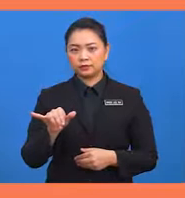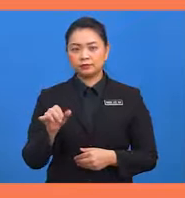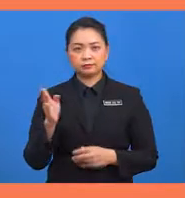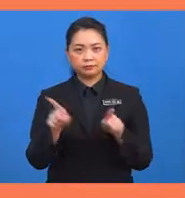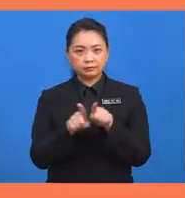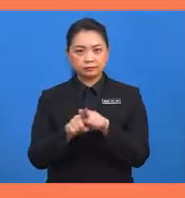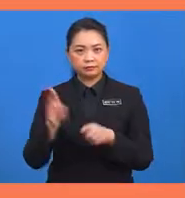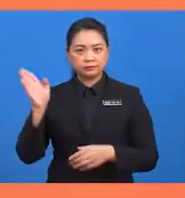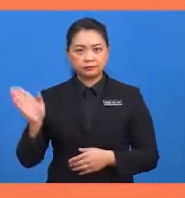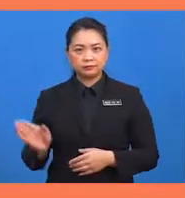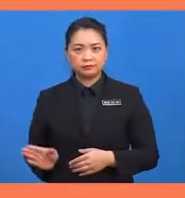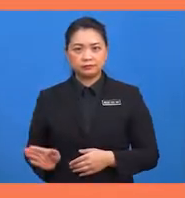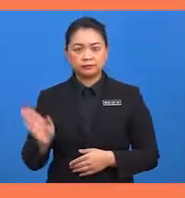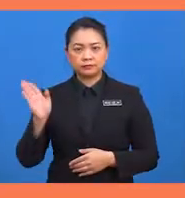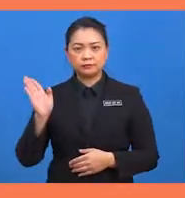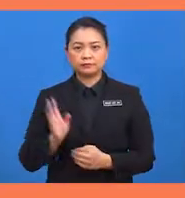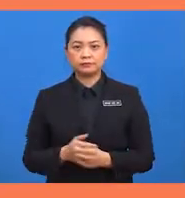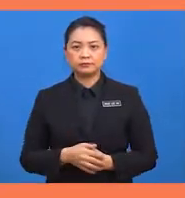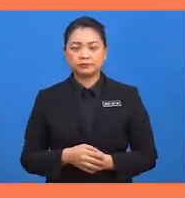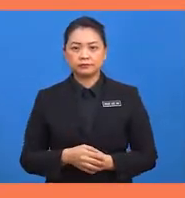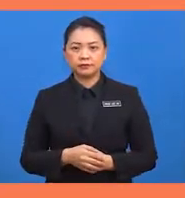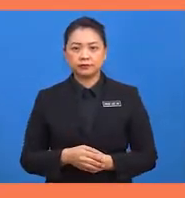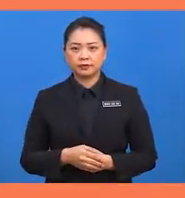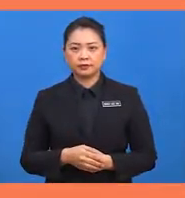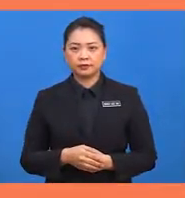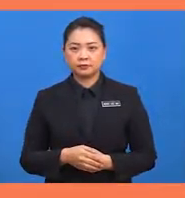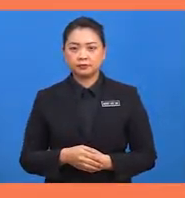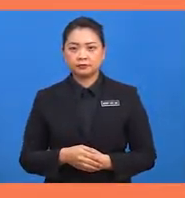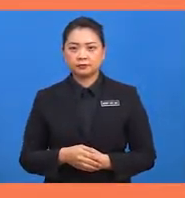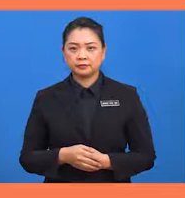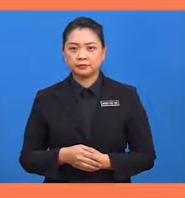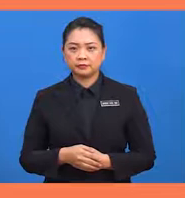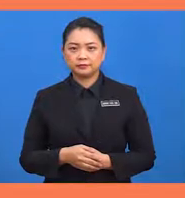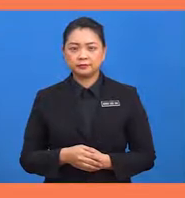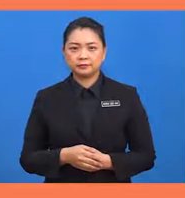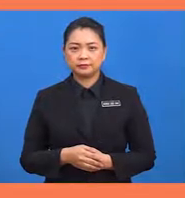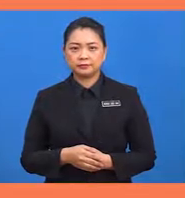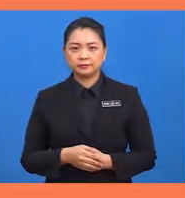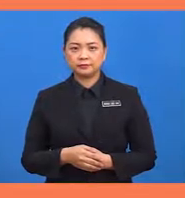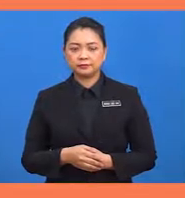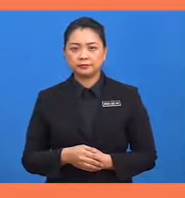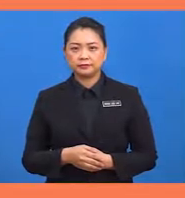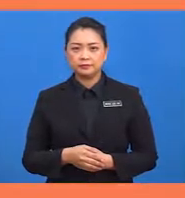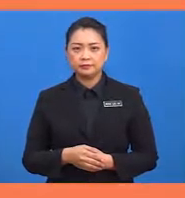darjah, tolak 30 darjah bersamaan dengan 60 darjah.